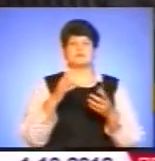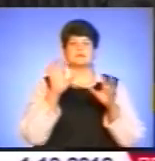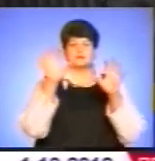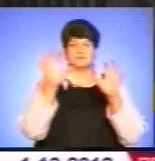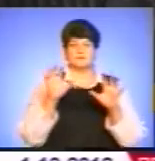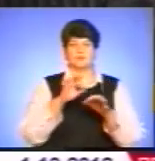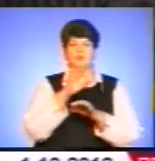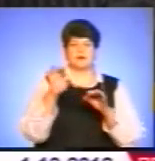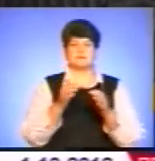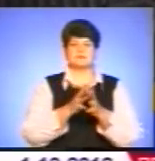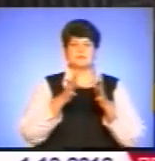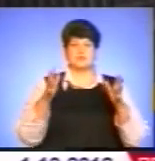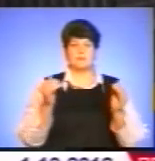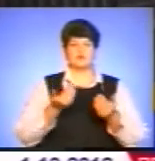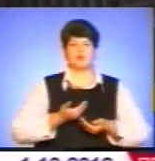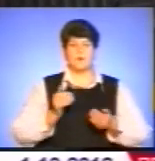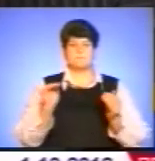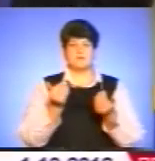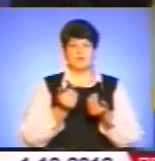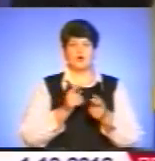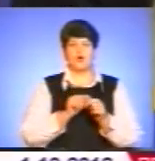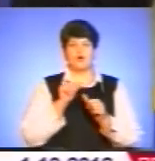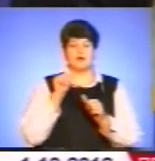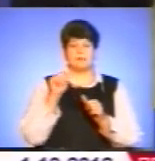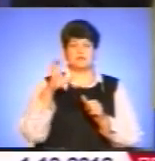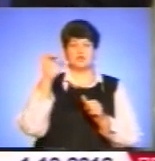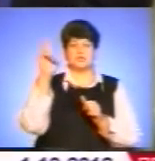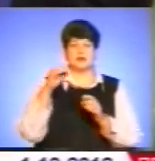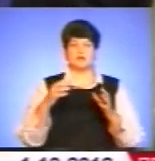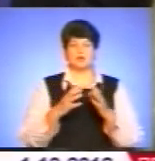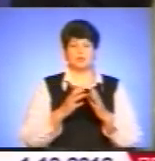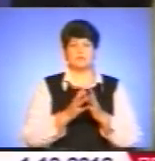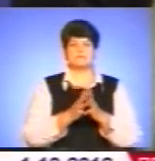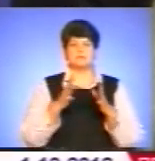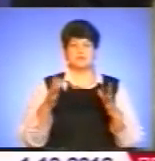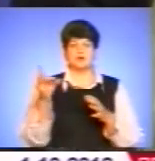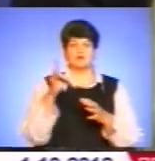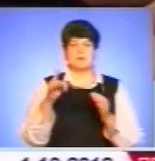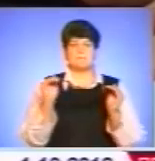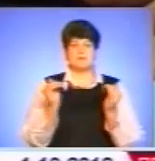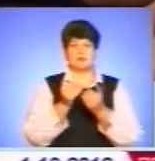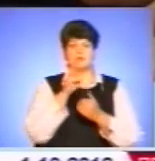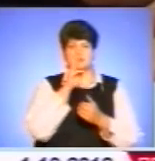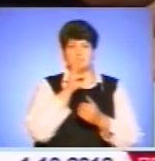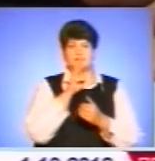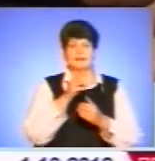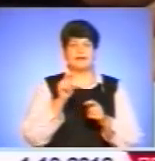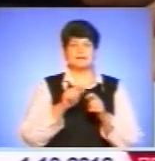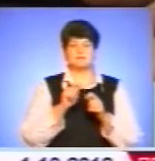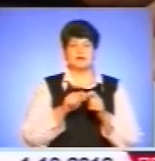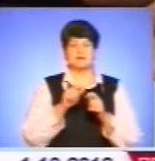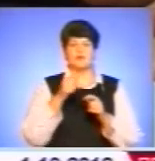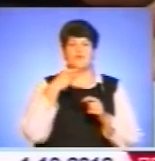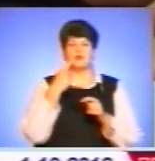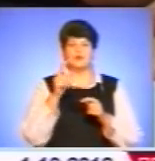збільшення прожиткового мінімуму для окремих соціальних і демографічних груп, а також розміру мінімальної заробітної плати. Експерти зауважують, що